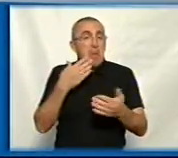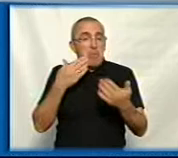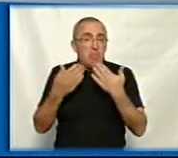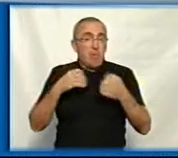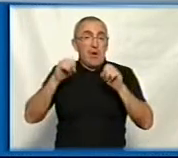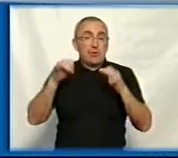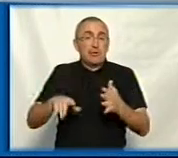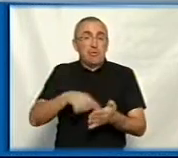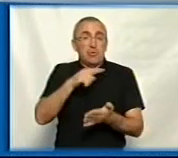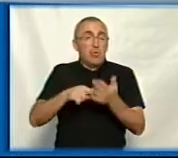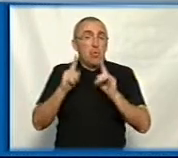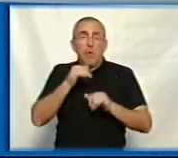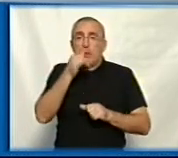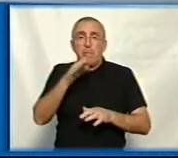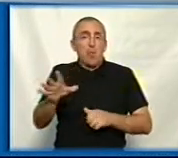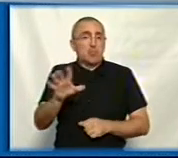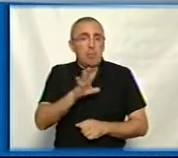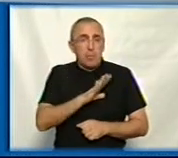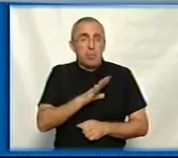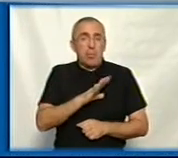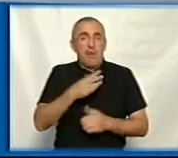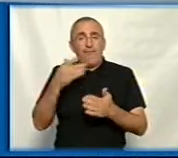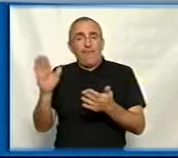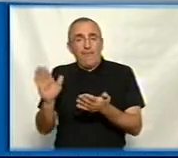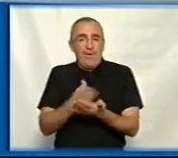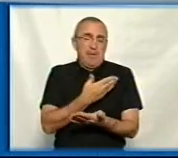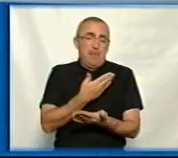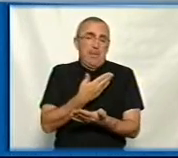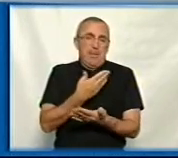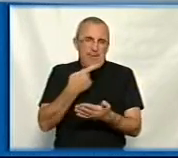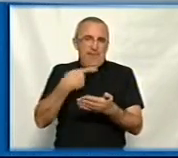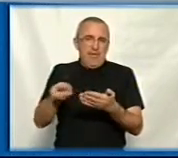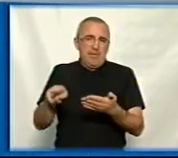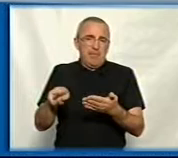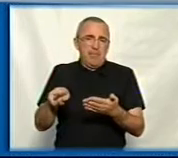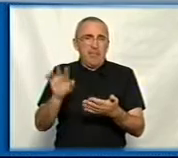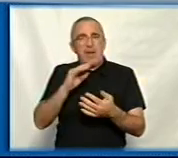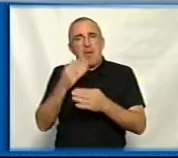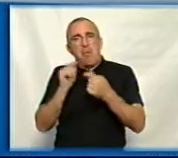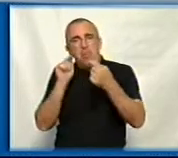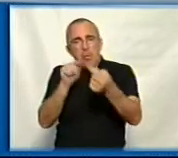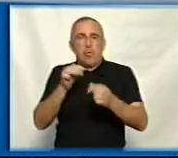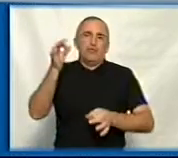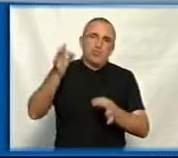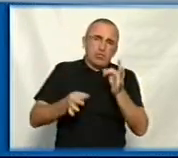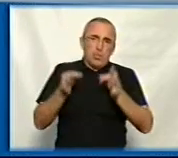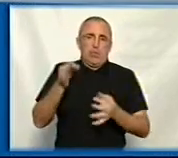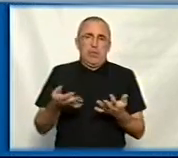рішення міської ради не може бути відмінене, або ж протестовано, я не знаю, в суді.